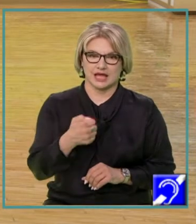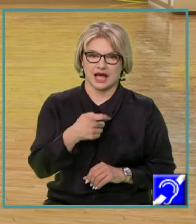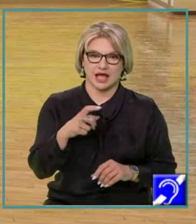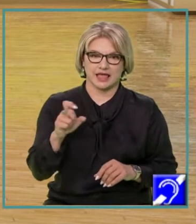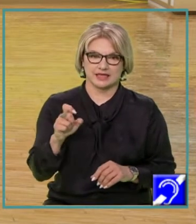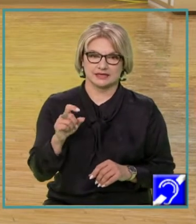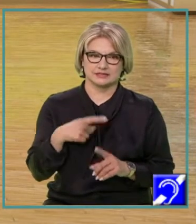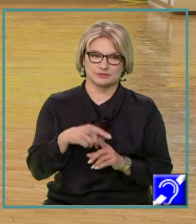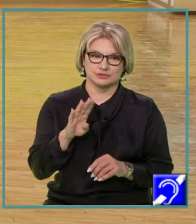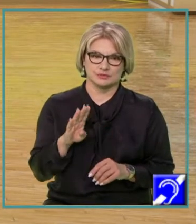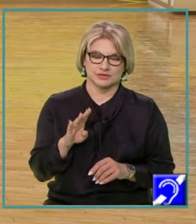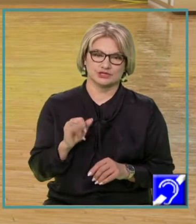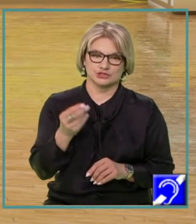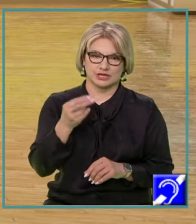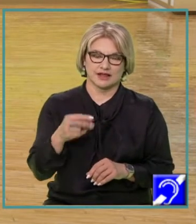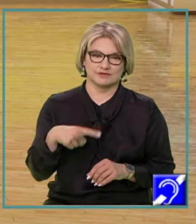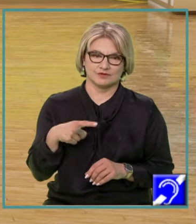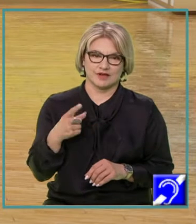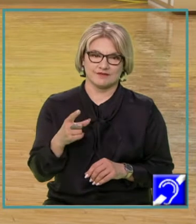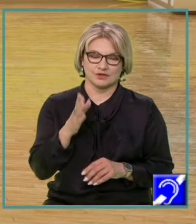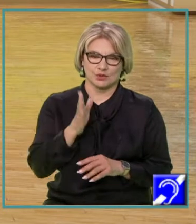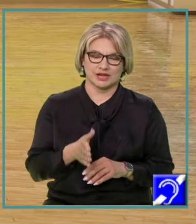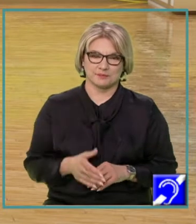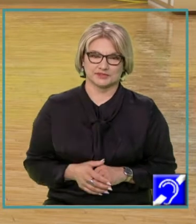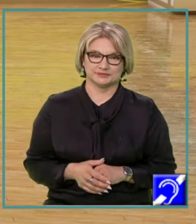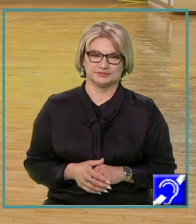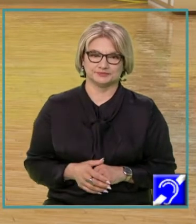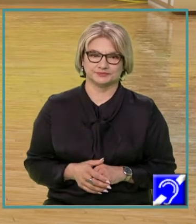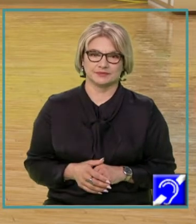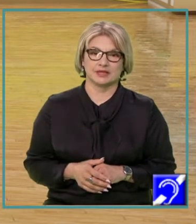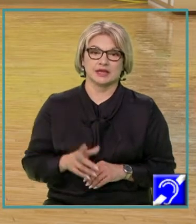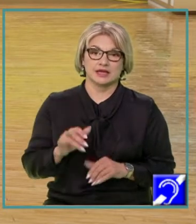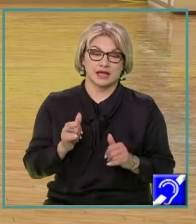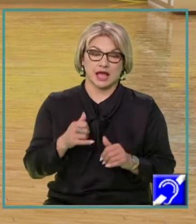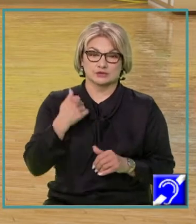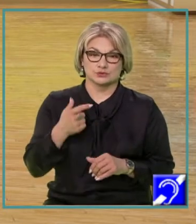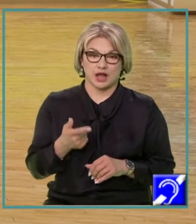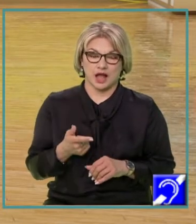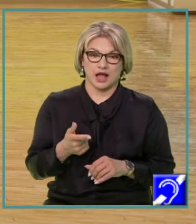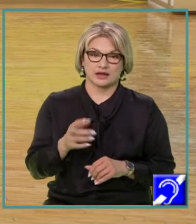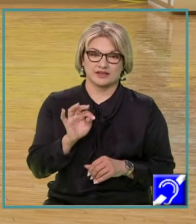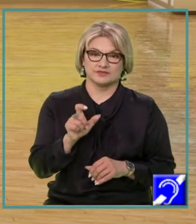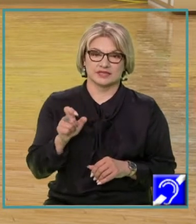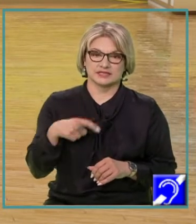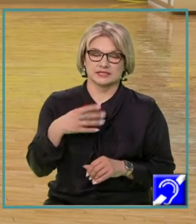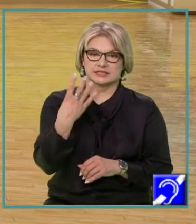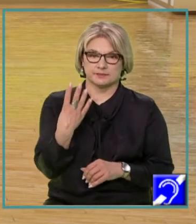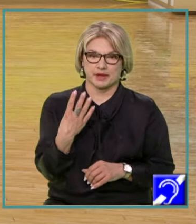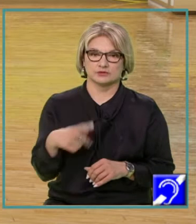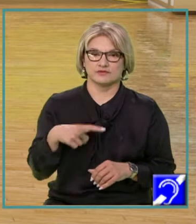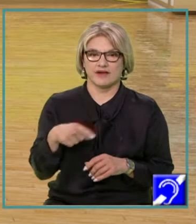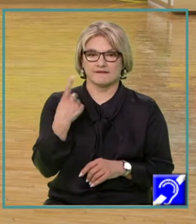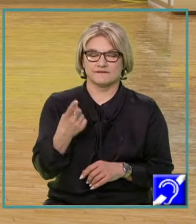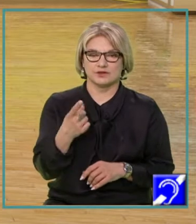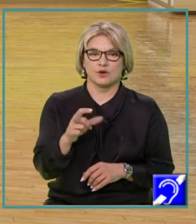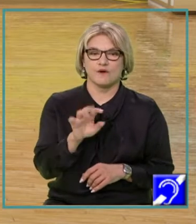plus b, și graficul său va fi o dreapta. În cazul în care f de x este 4, va fi o funcție